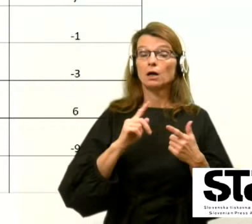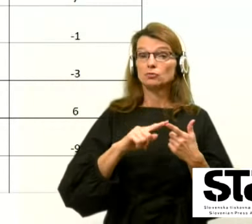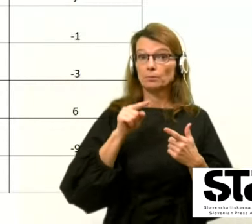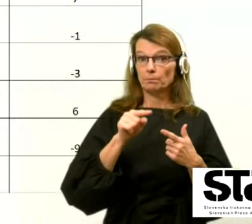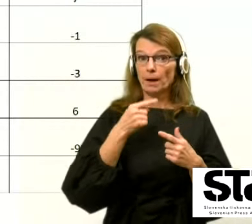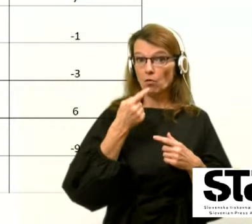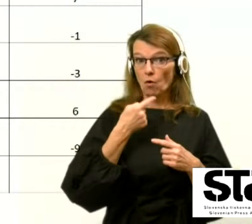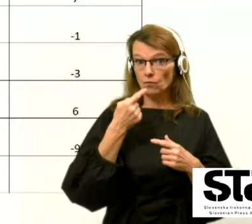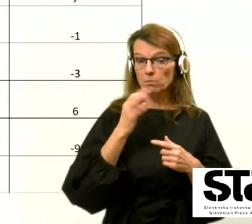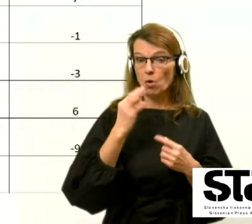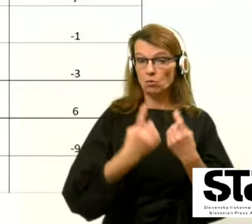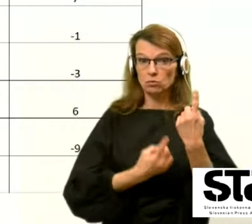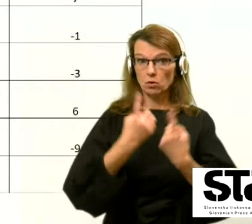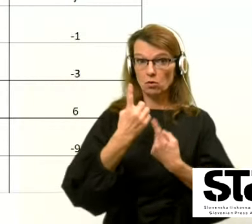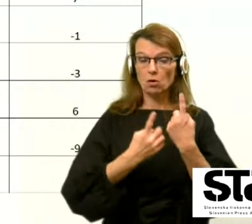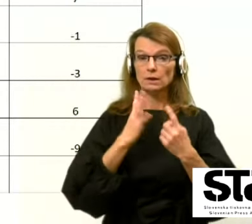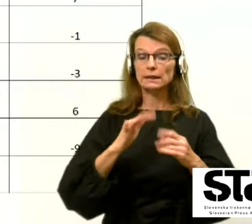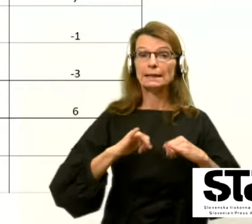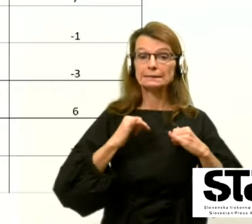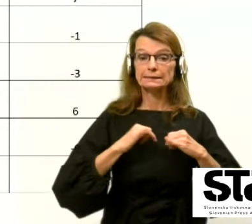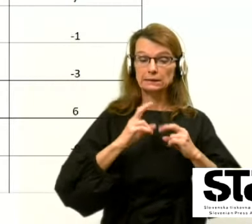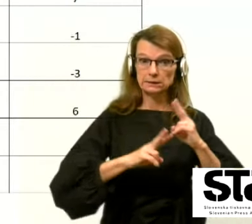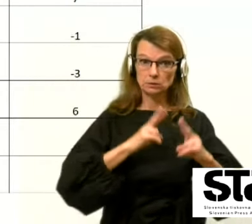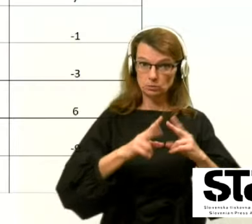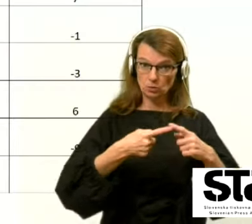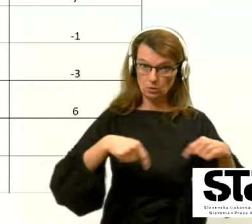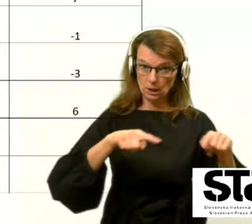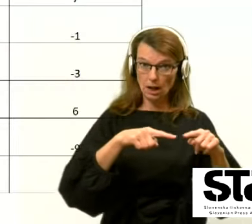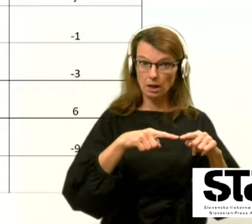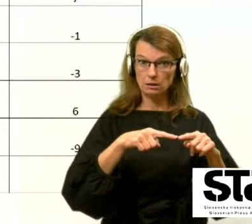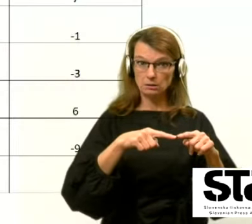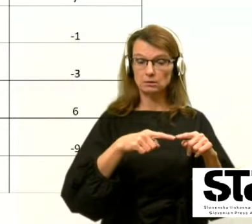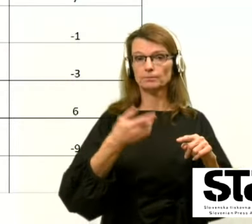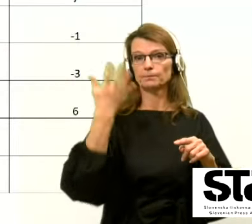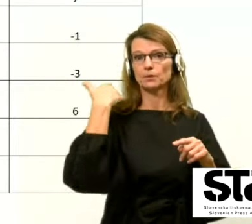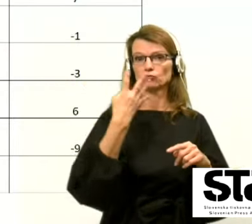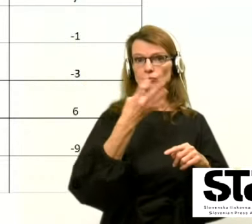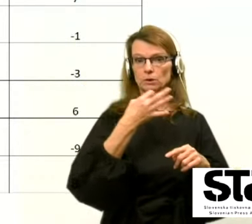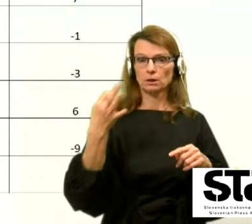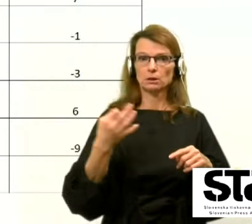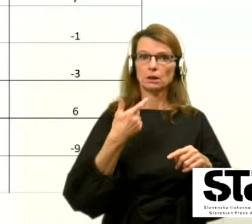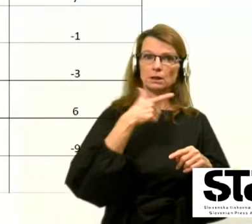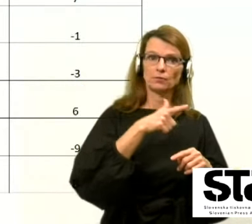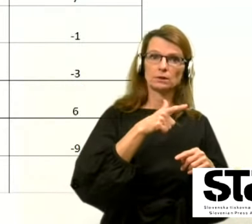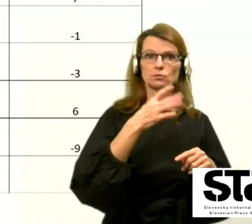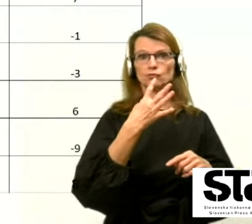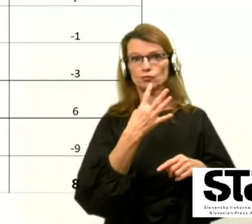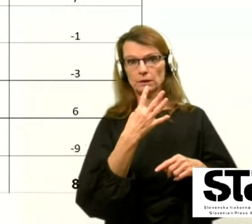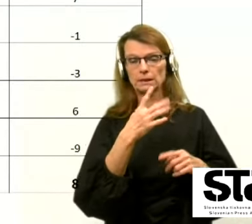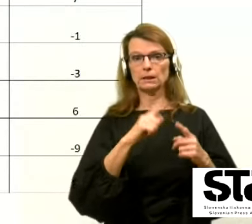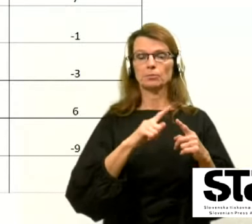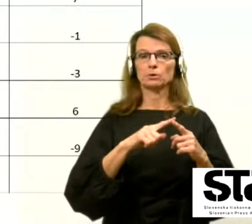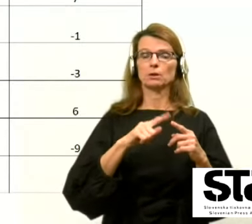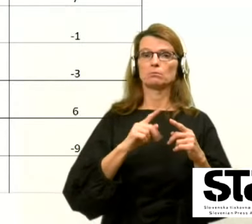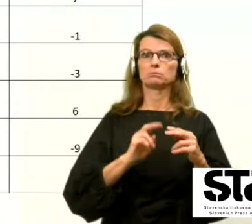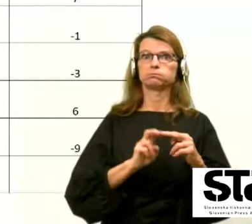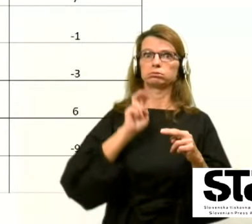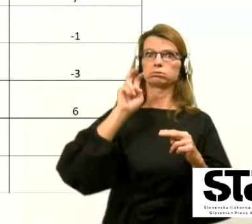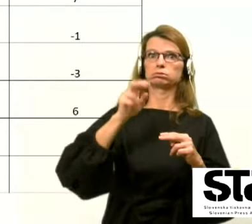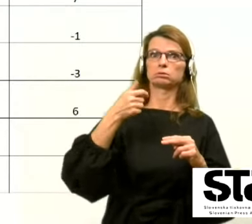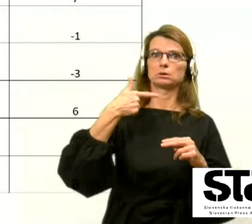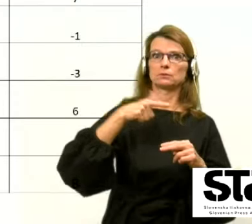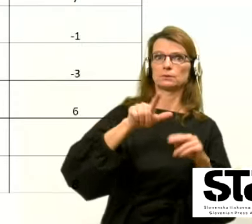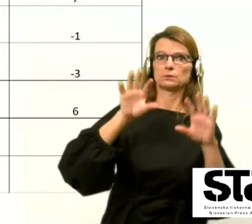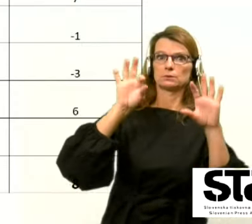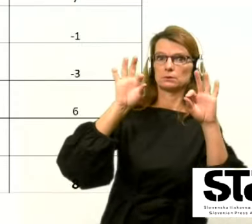o dogajanju na intenzivnih vdelkih, pred štirimi dnevi 204, pa potem skok na 210,